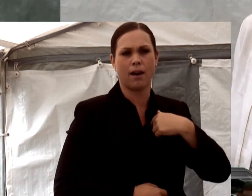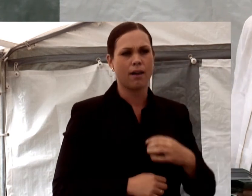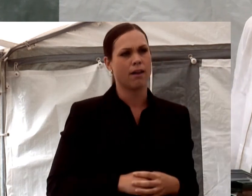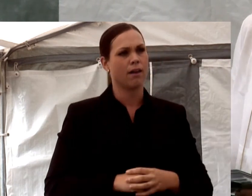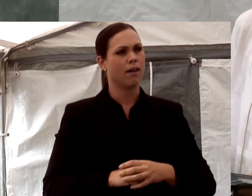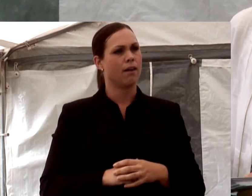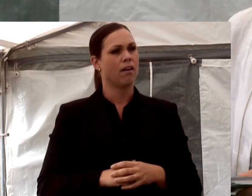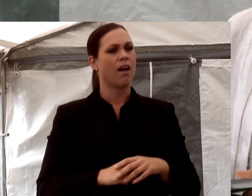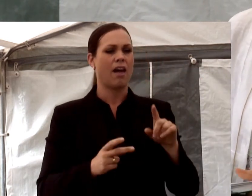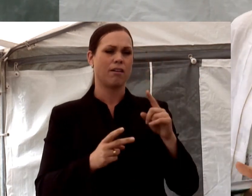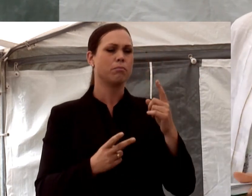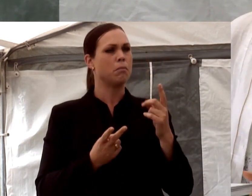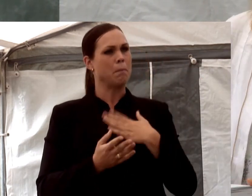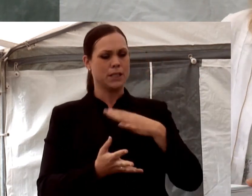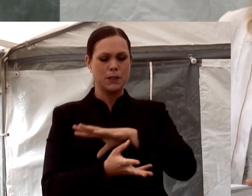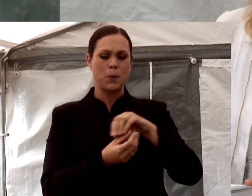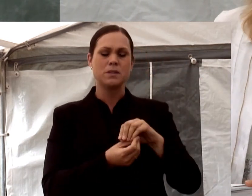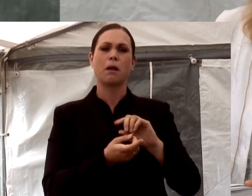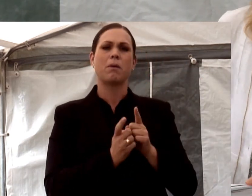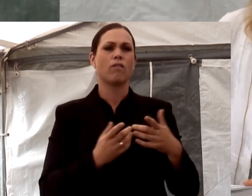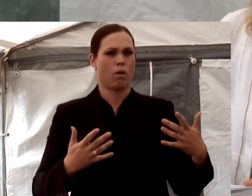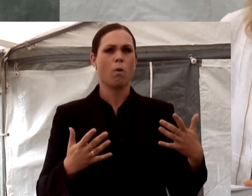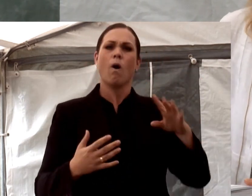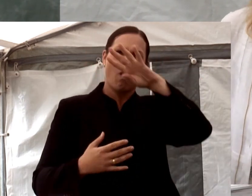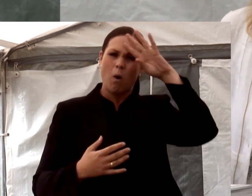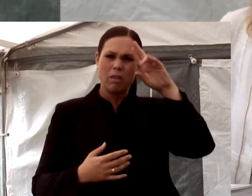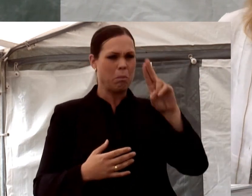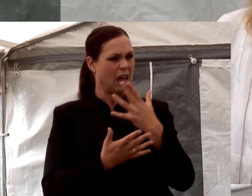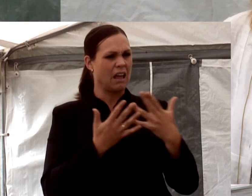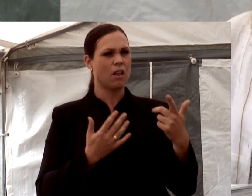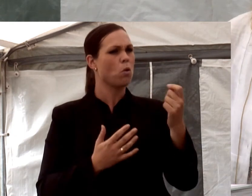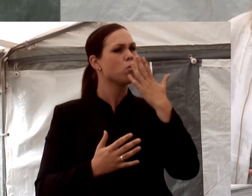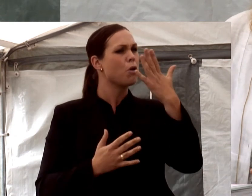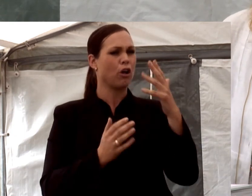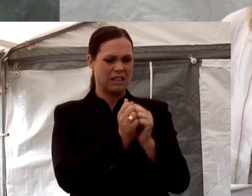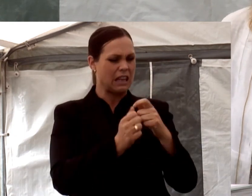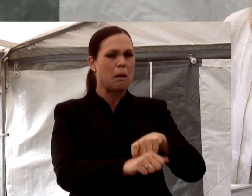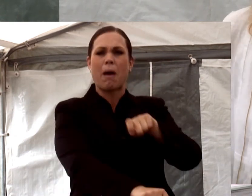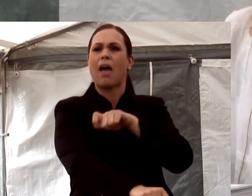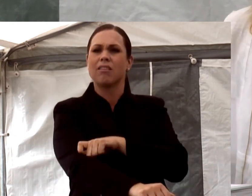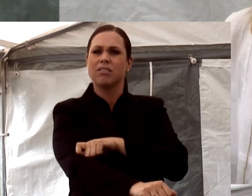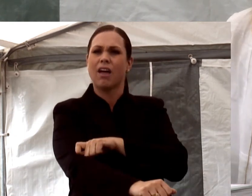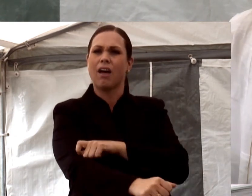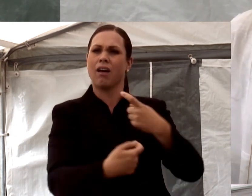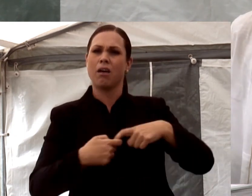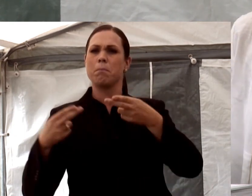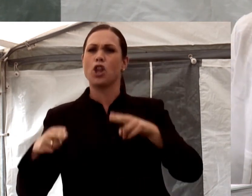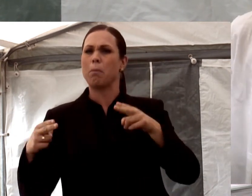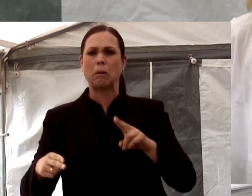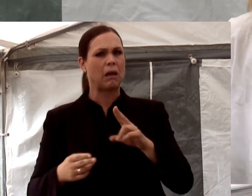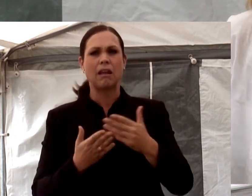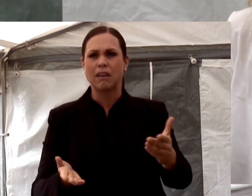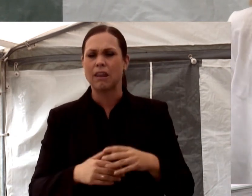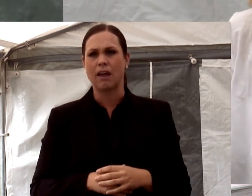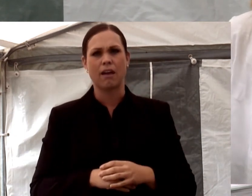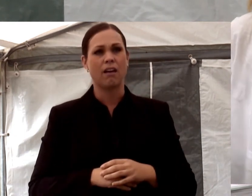Och en slutsats man drar av det är ju att ålder är faktiskt egentligen inte en särskilt bra parameter för bedömningar. I alla fall